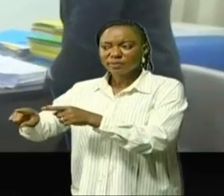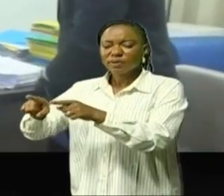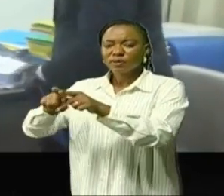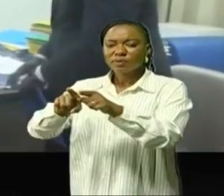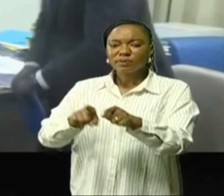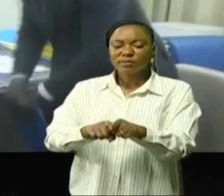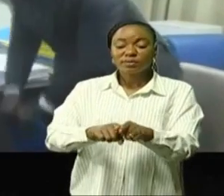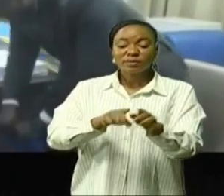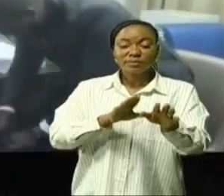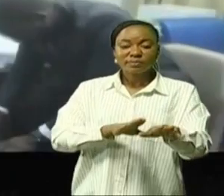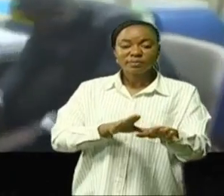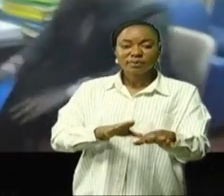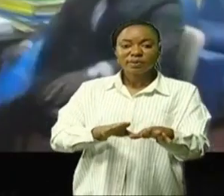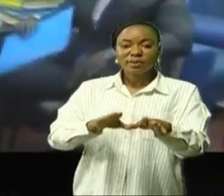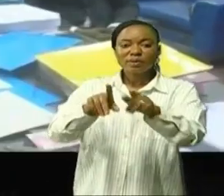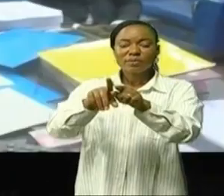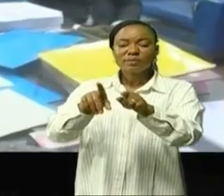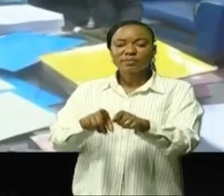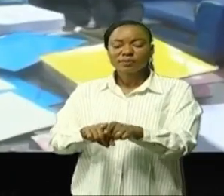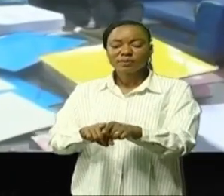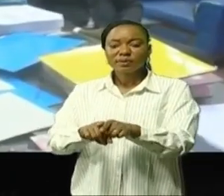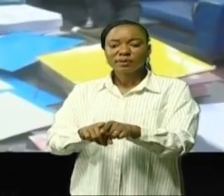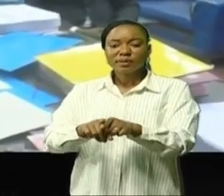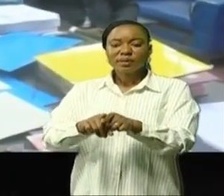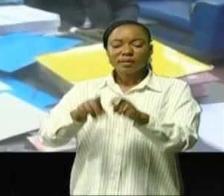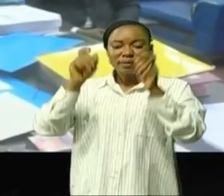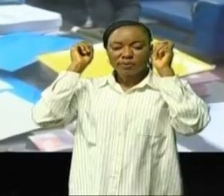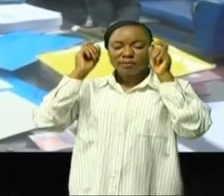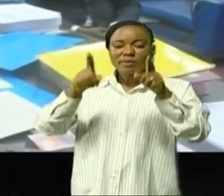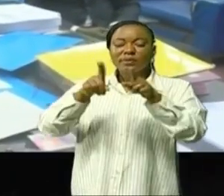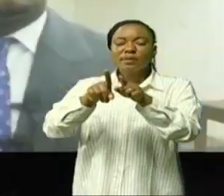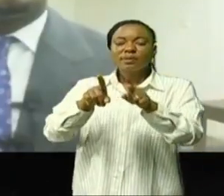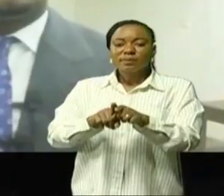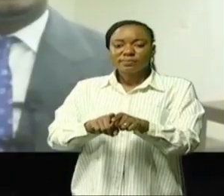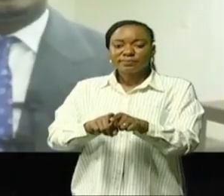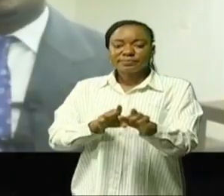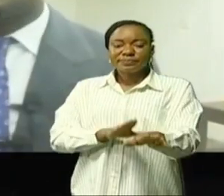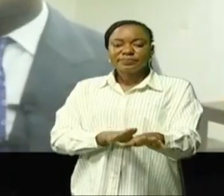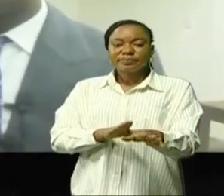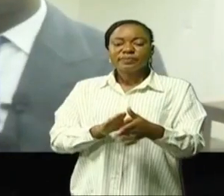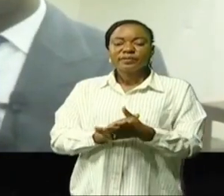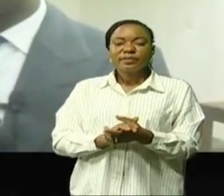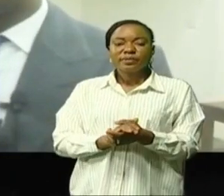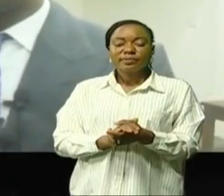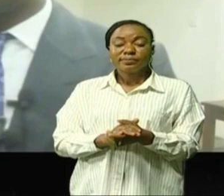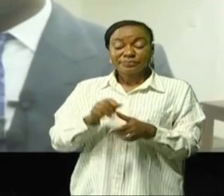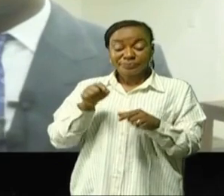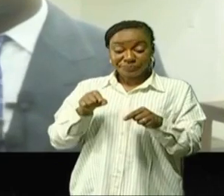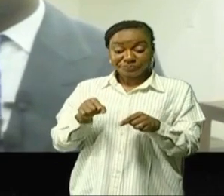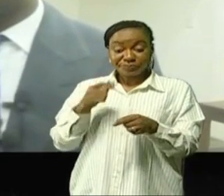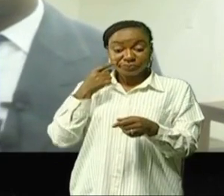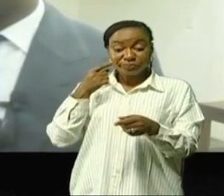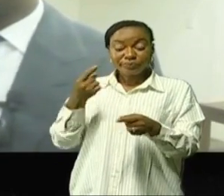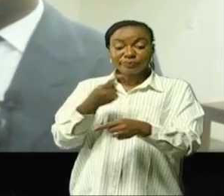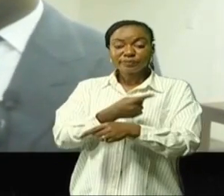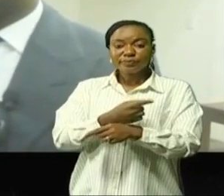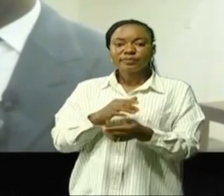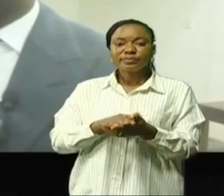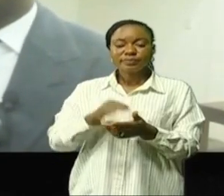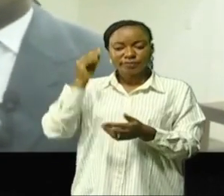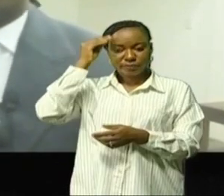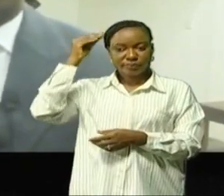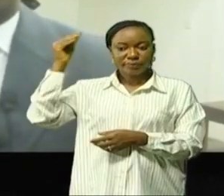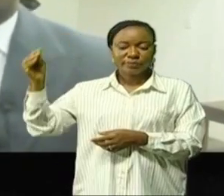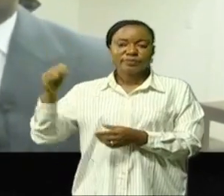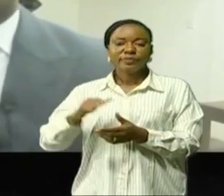'oiseau ratant est cherché pour sauver cette discipline et conscient de la tâche qui l'attend Les impressions aujourd'hui c'est de l'espoir